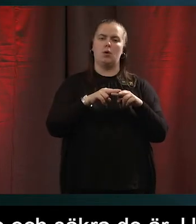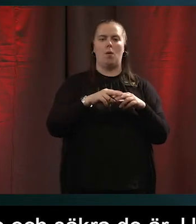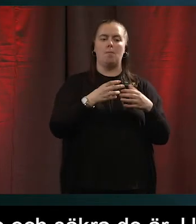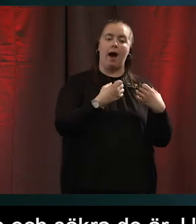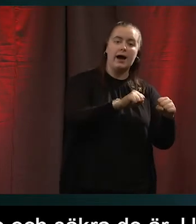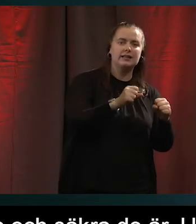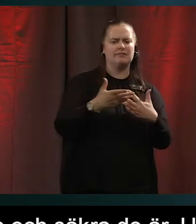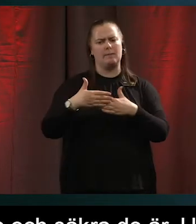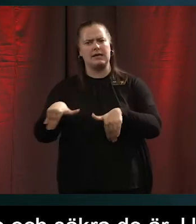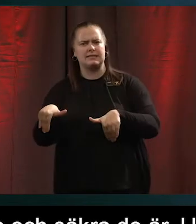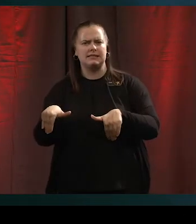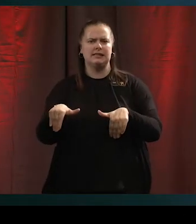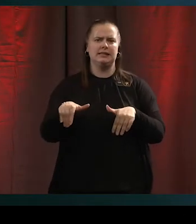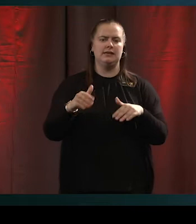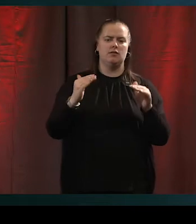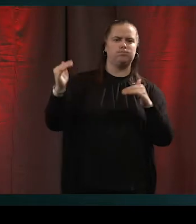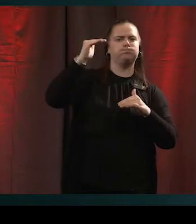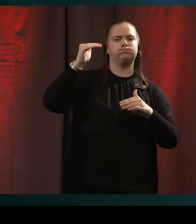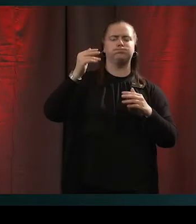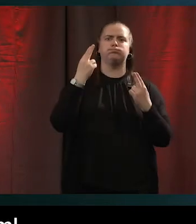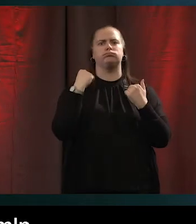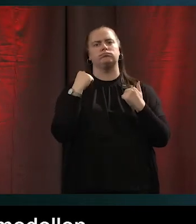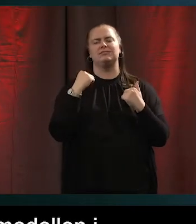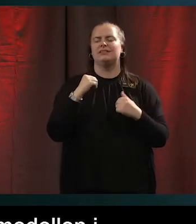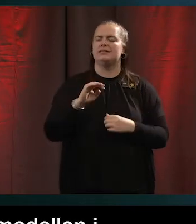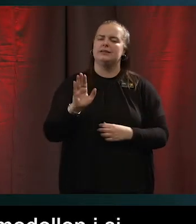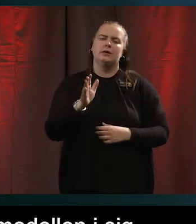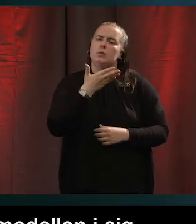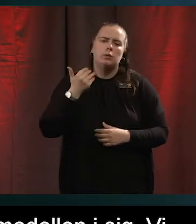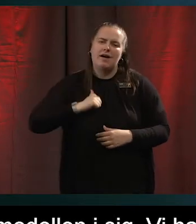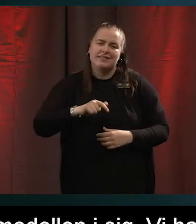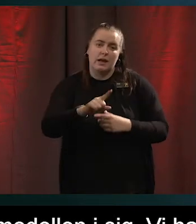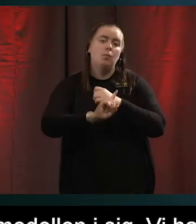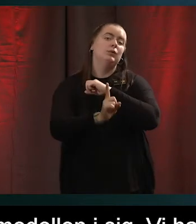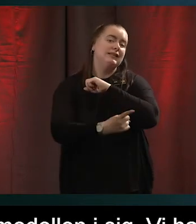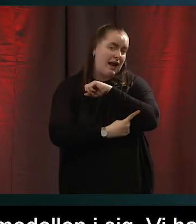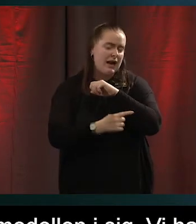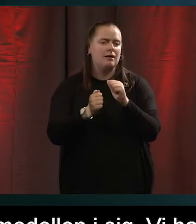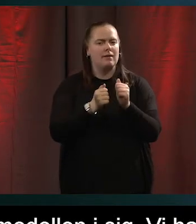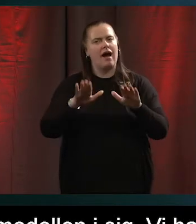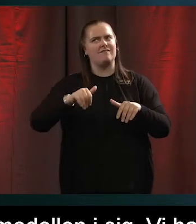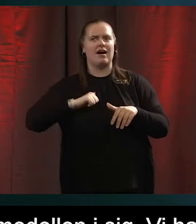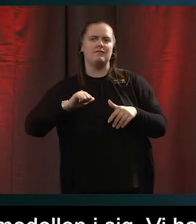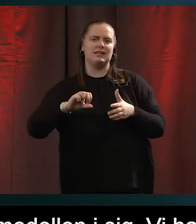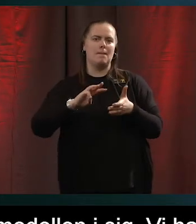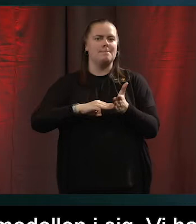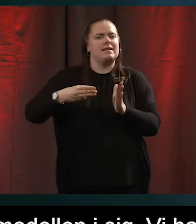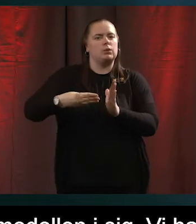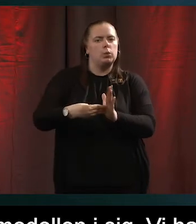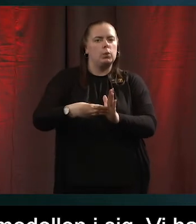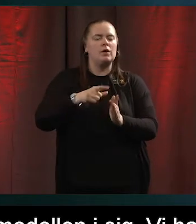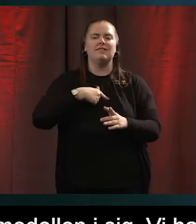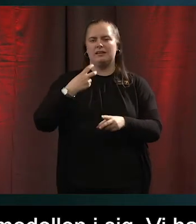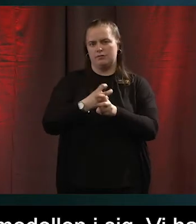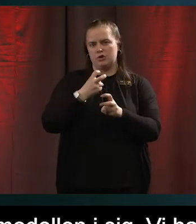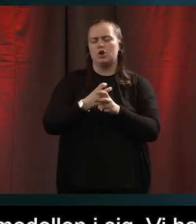Inte den modellen i sig. Sen har vi använt metoden. Vi försöker alltid att nå alla